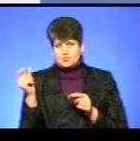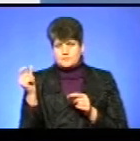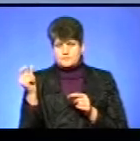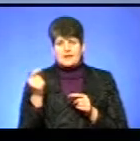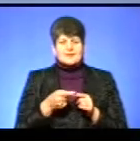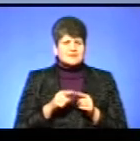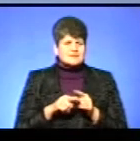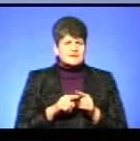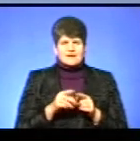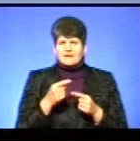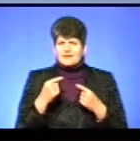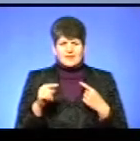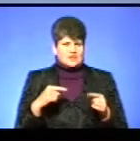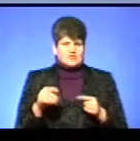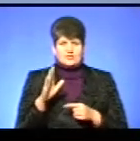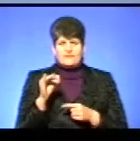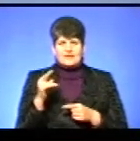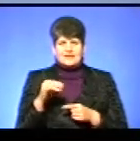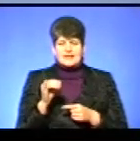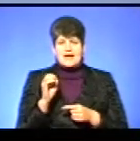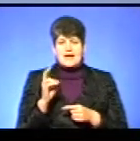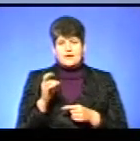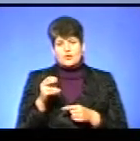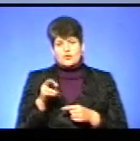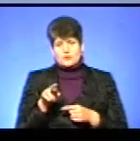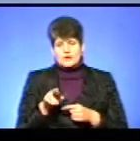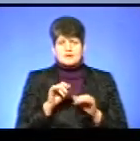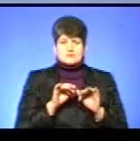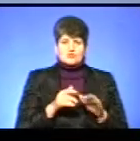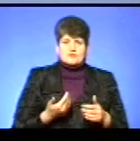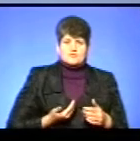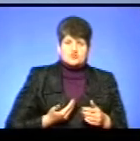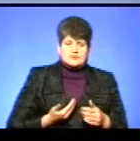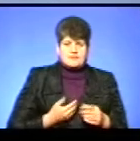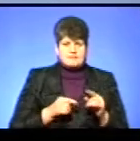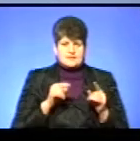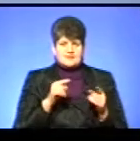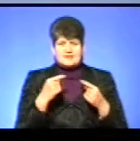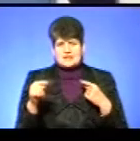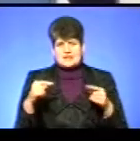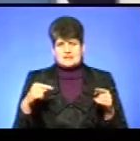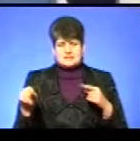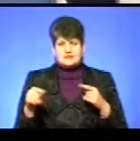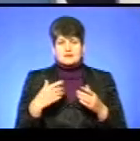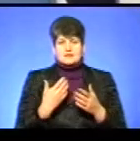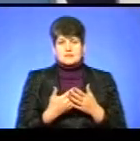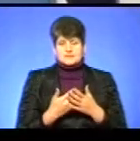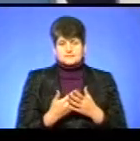зовсім інші види. І екологія, і спосіб життя їх різний. Якщо